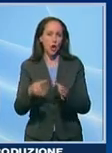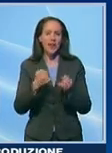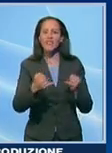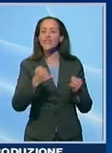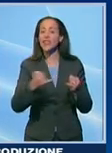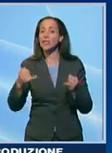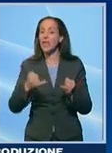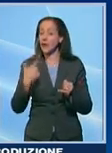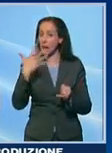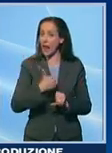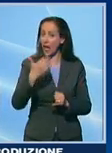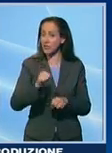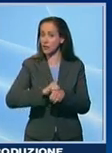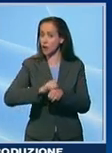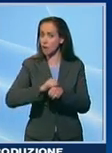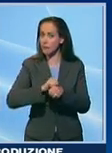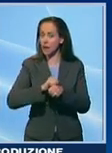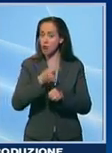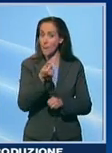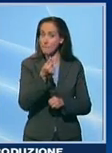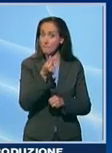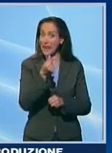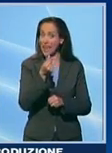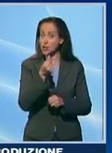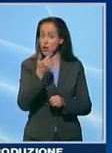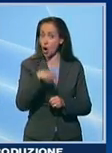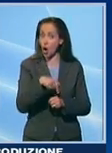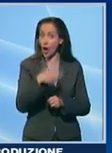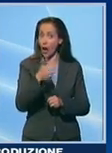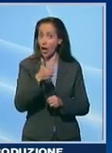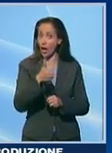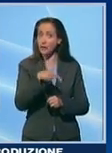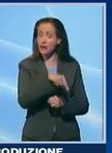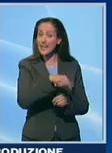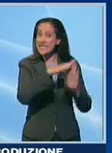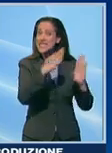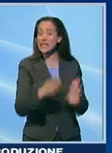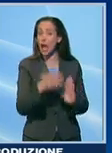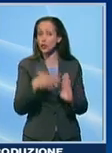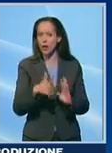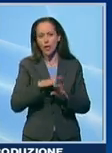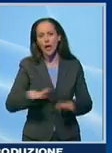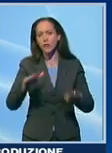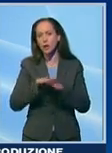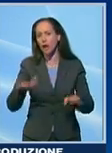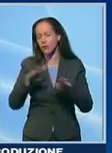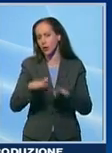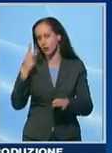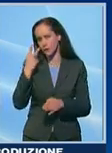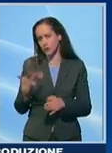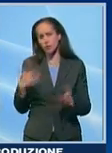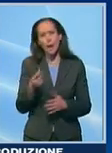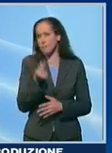filiera lattiero-casearia per adeguare il prezzo di vendita del latte alla stalla. questo punto non possono più aspettare, di tavoli ne vedono tantissimi. Occorre un